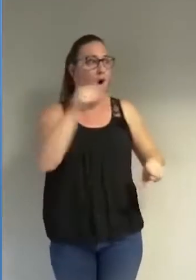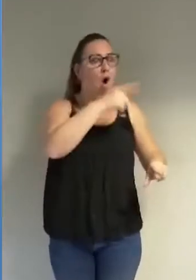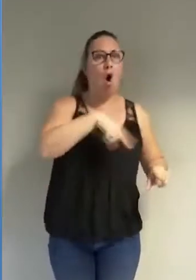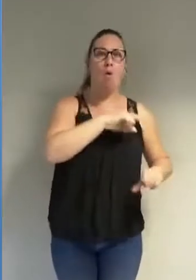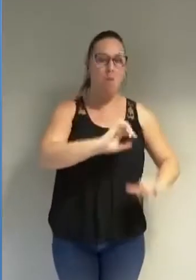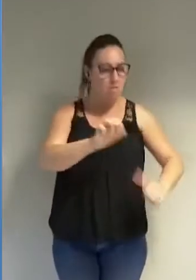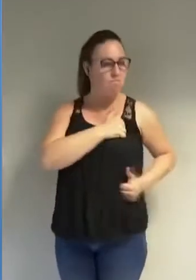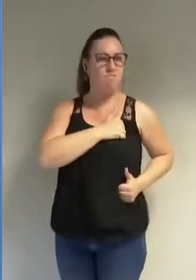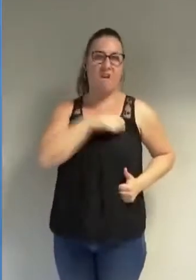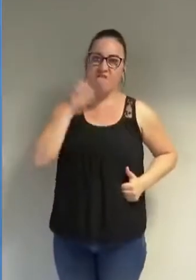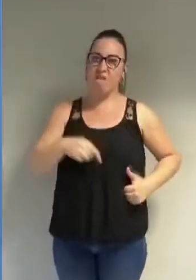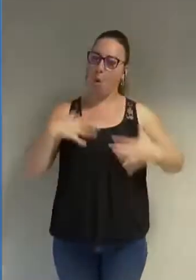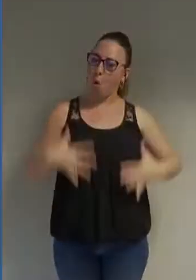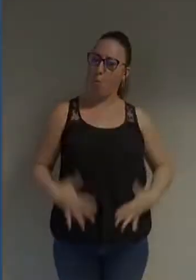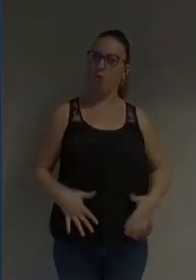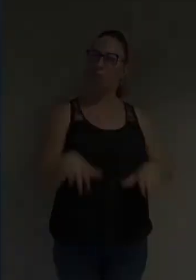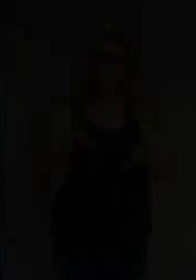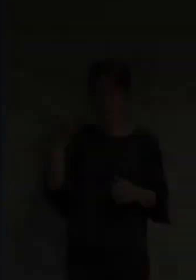merci